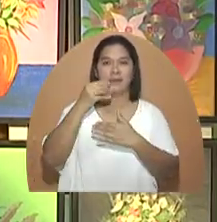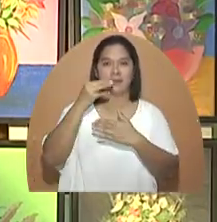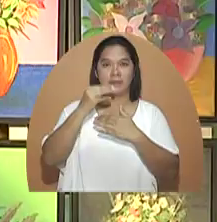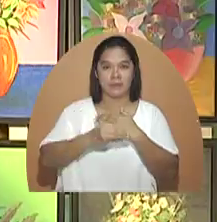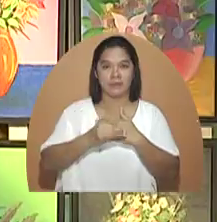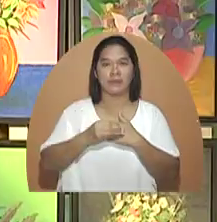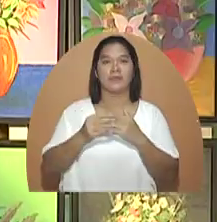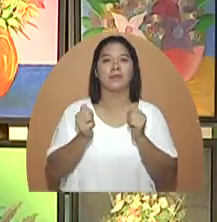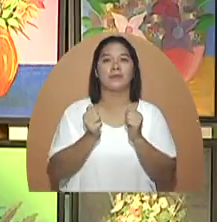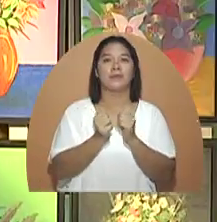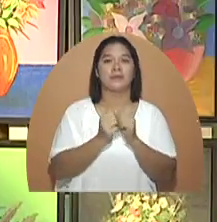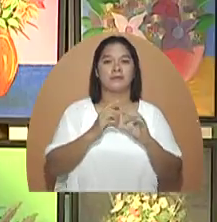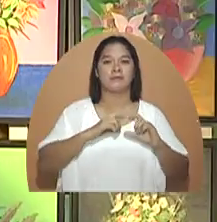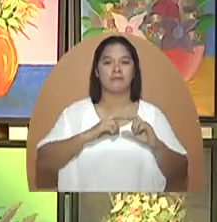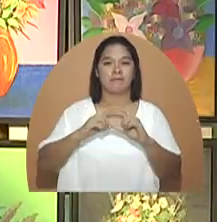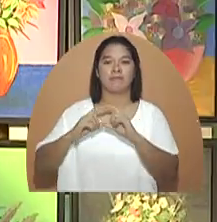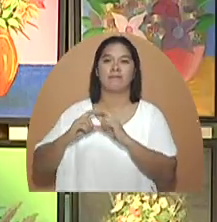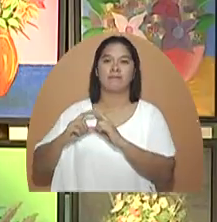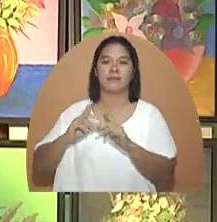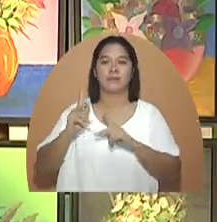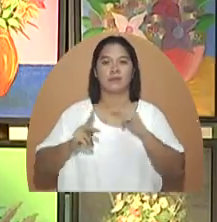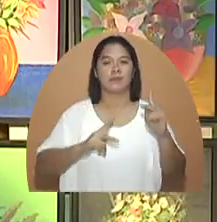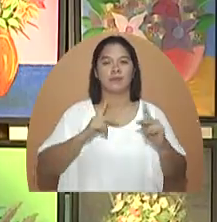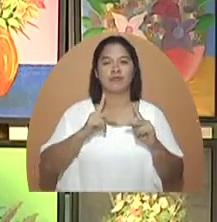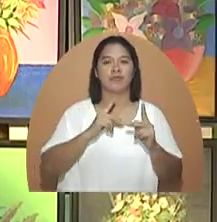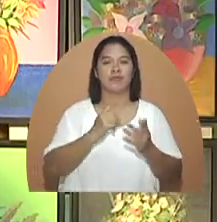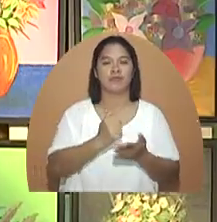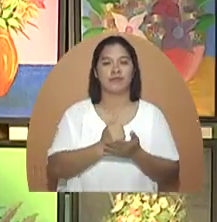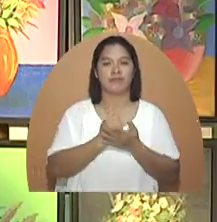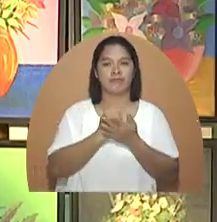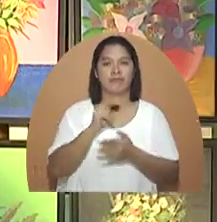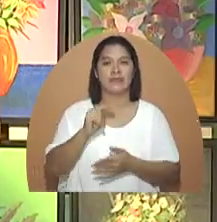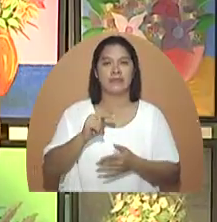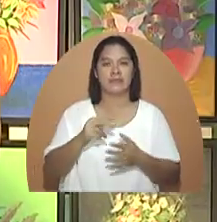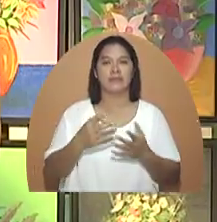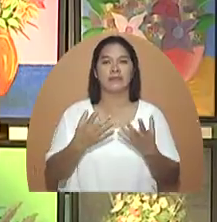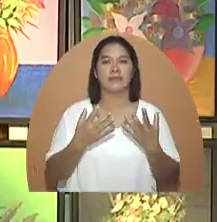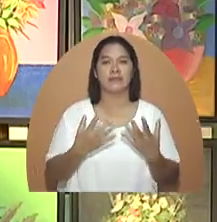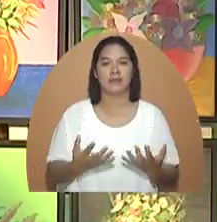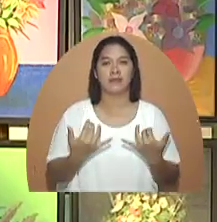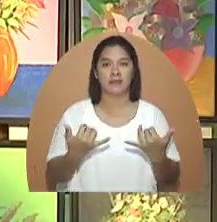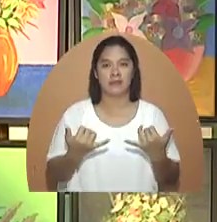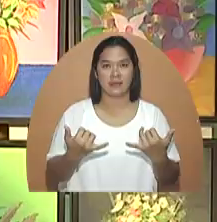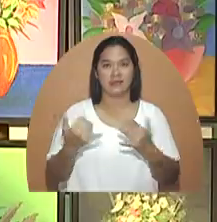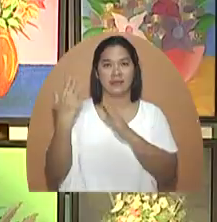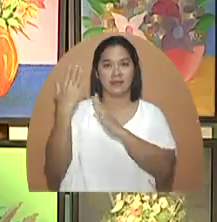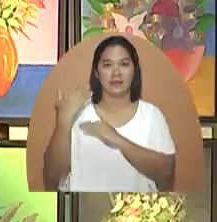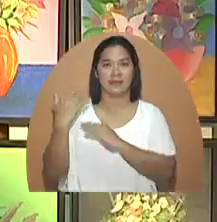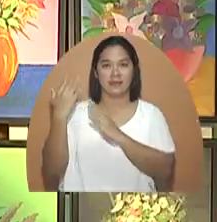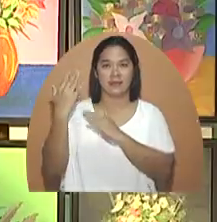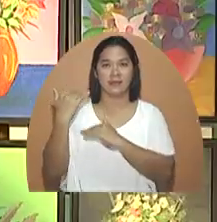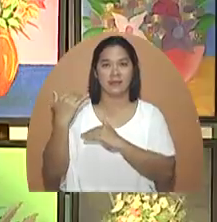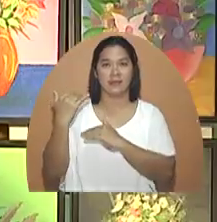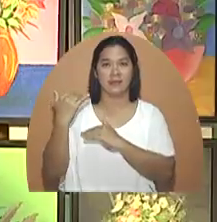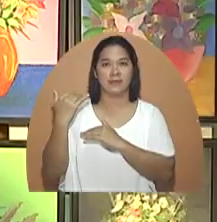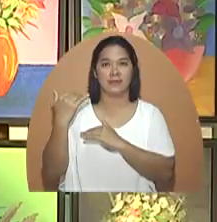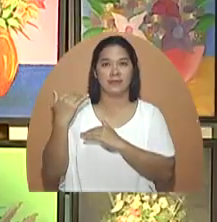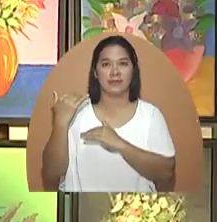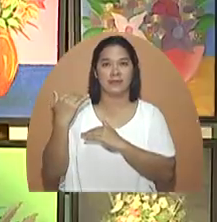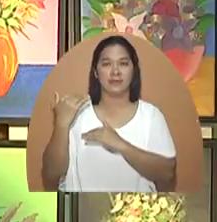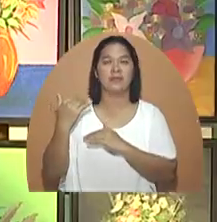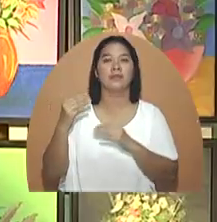sa ating mga kapuso na ang pangangailangan ay napakabigat. Kaya naman ngayon, asahan natin